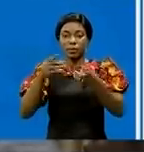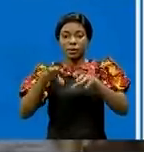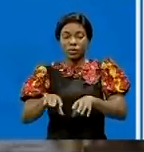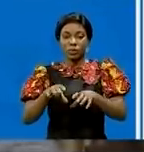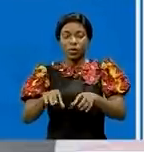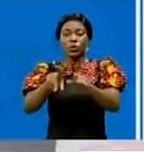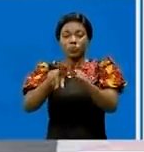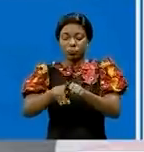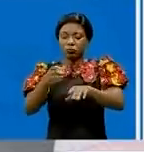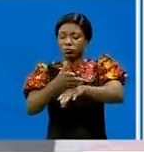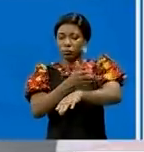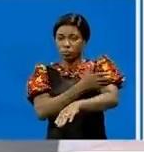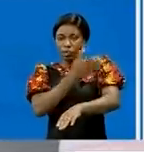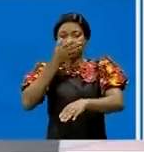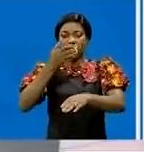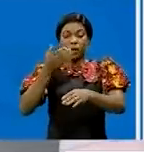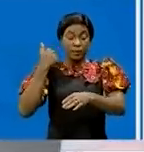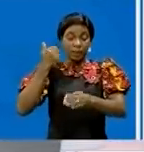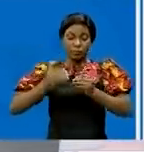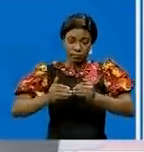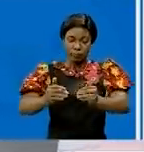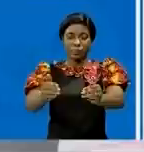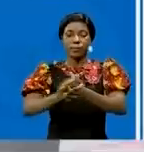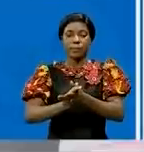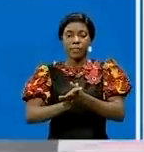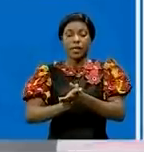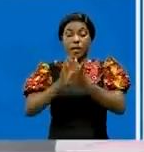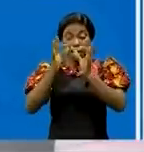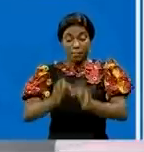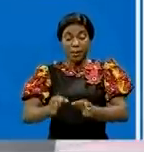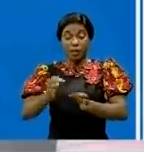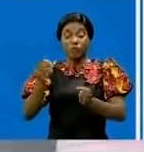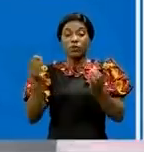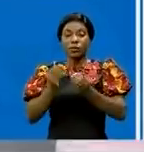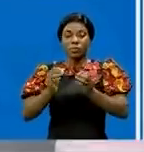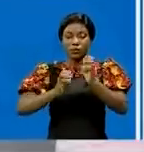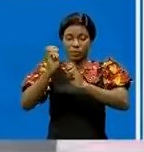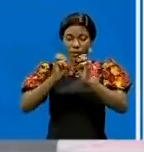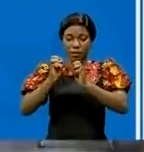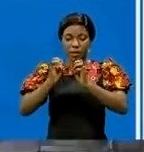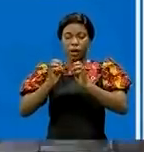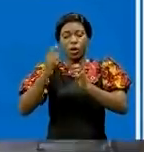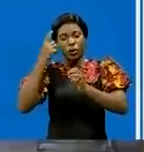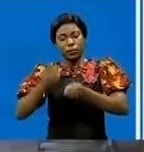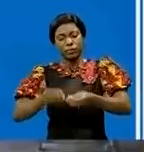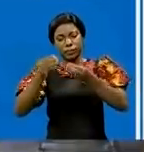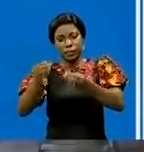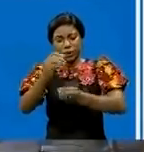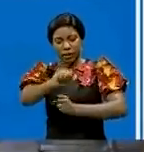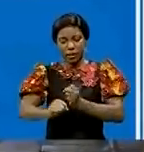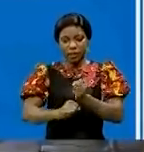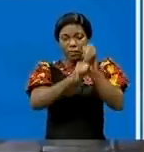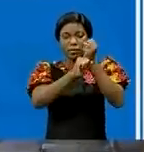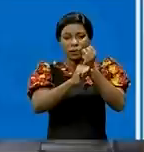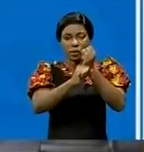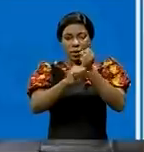vers la fin de ces mois. Au-delà des mesures qui ont été prises, notamment le renforcement dans